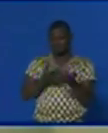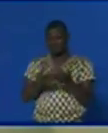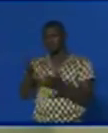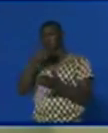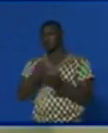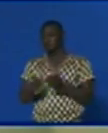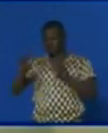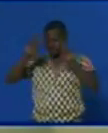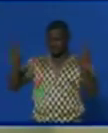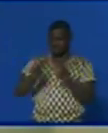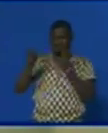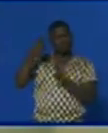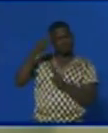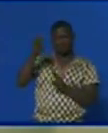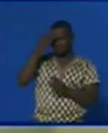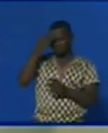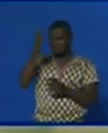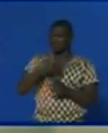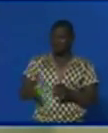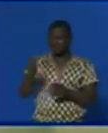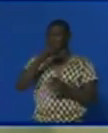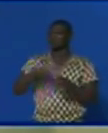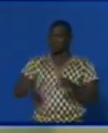tard pour connaître le verdict des urnes.